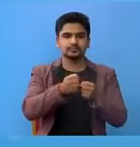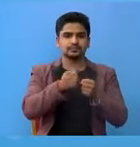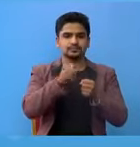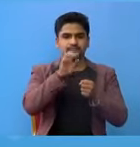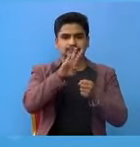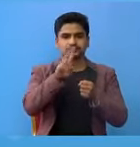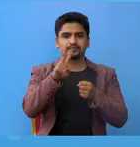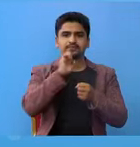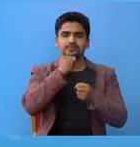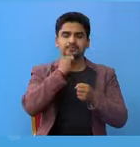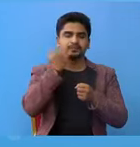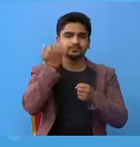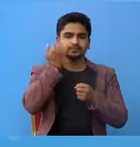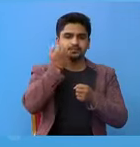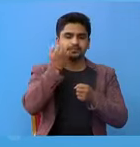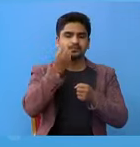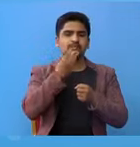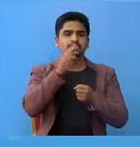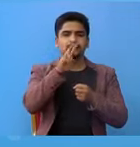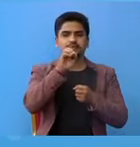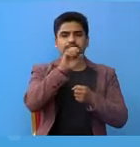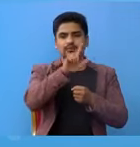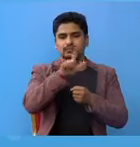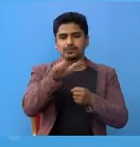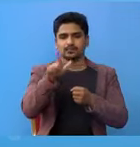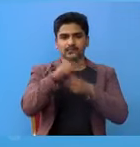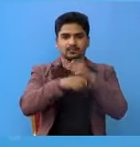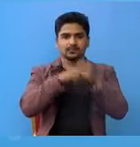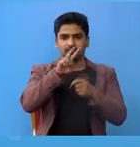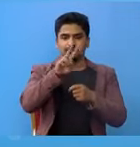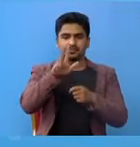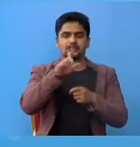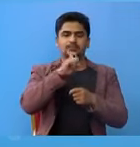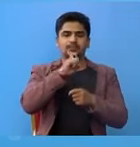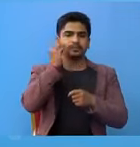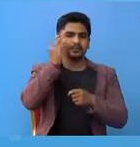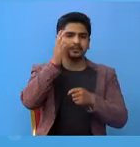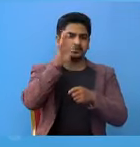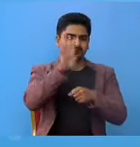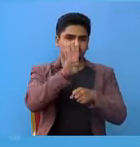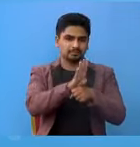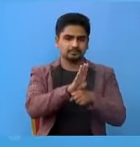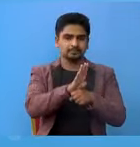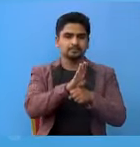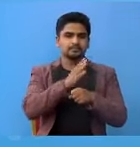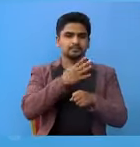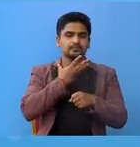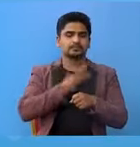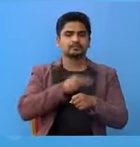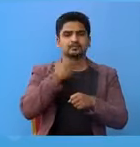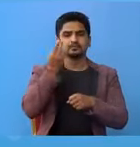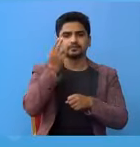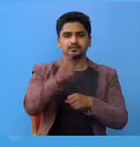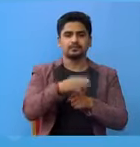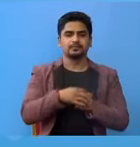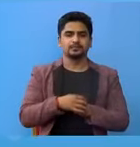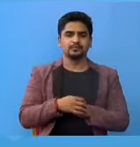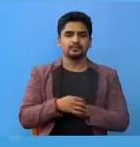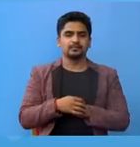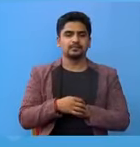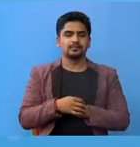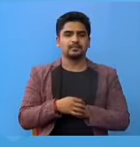बयालिसका एक पूरुषको मिती द्वेजार सत्ततर साउन अठ्ठाष गते बियानम चार पत्चीस वाजे दुखाद निधन वायको चा